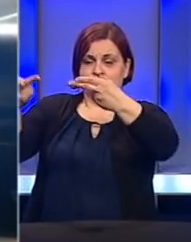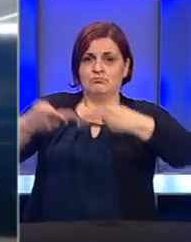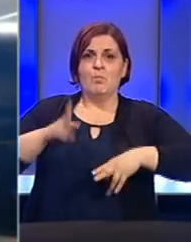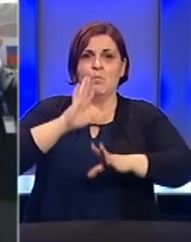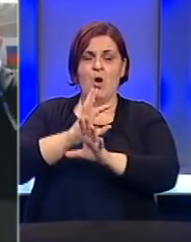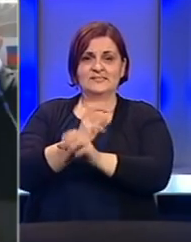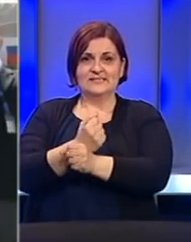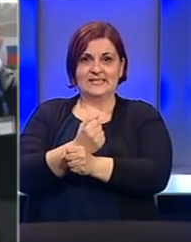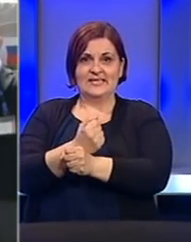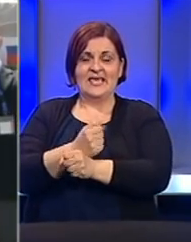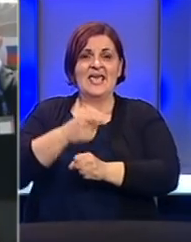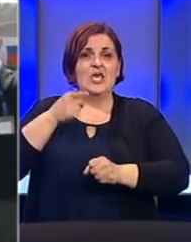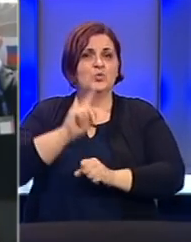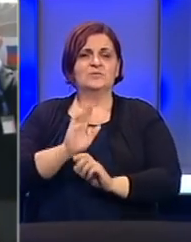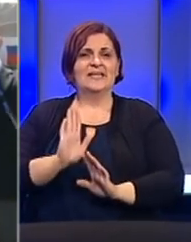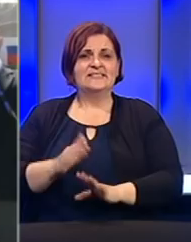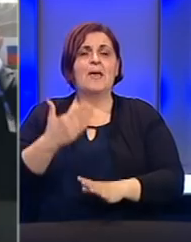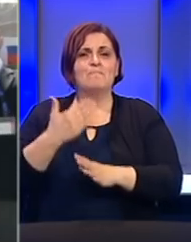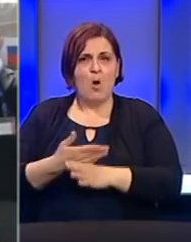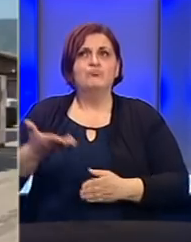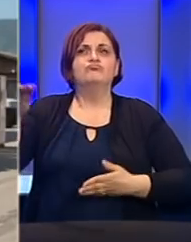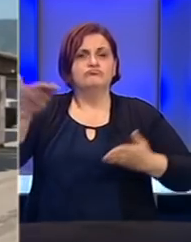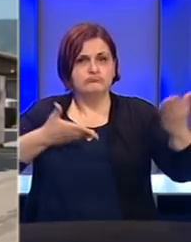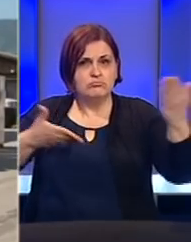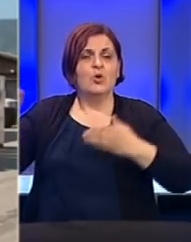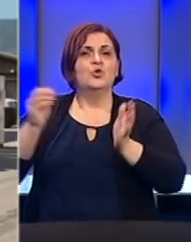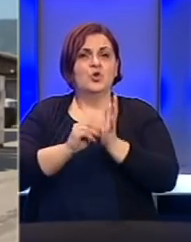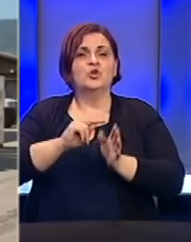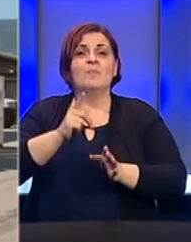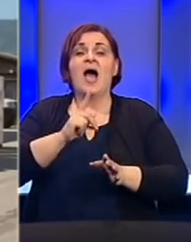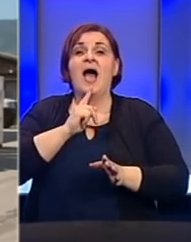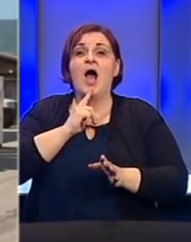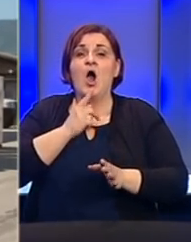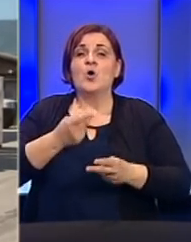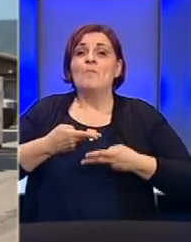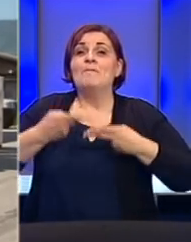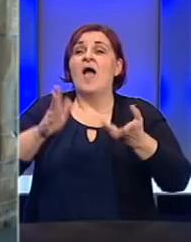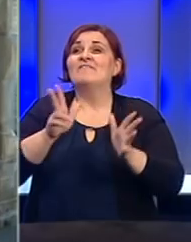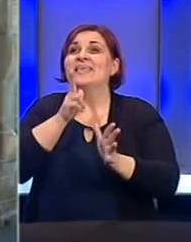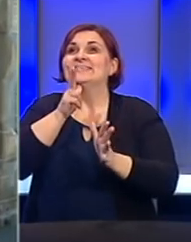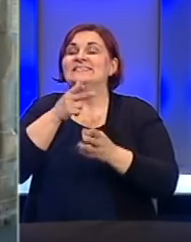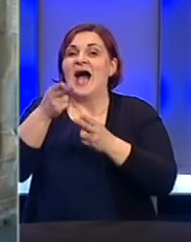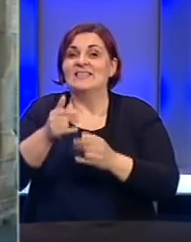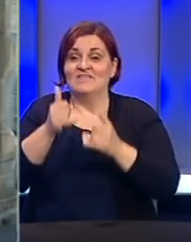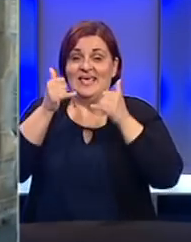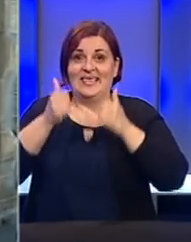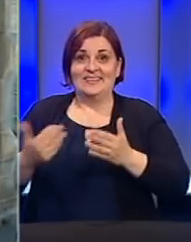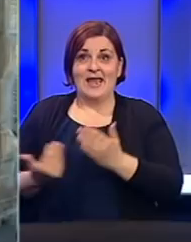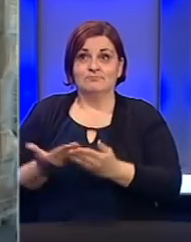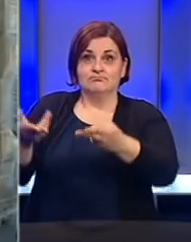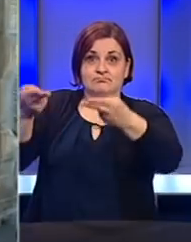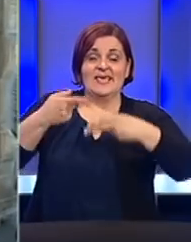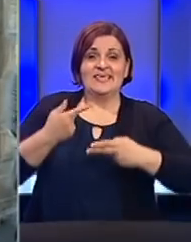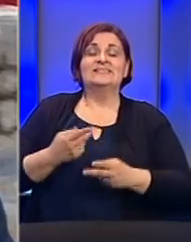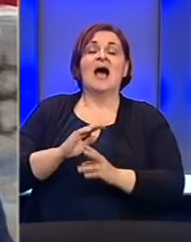Bosni i Hercegovini i tu se nije stalo. Pomoć stiže od velikog broja zemalja kojima se pošelje eventualni zahtjev. Danas novi kontingent